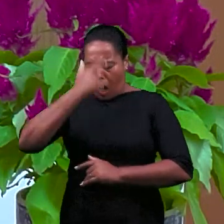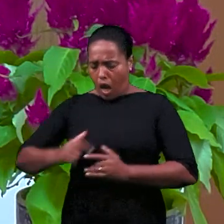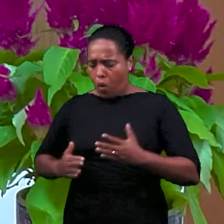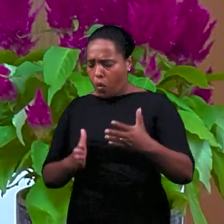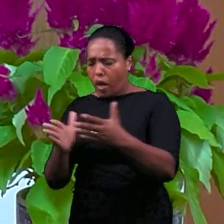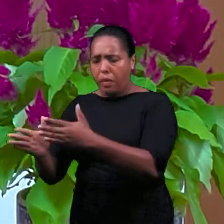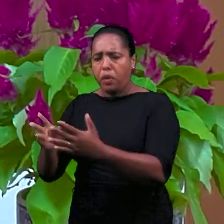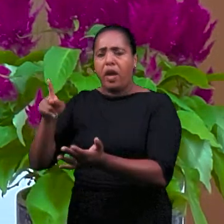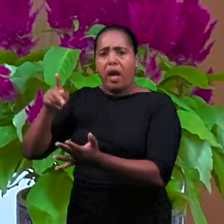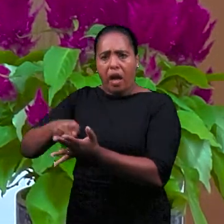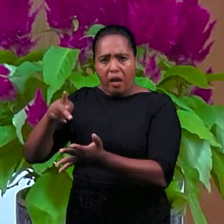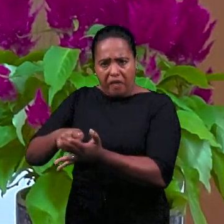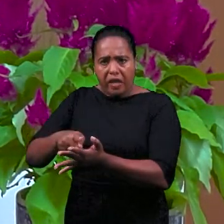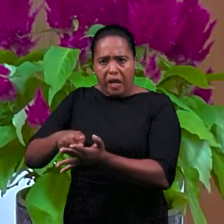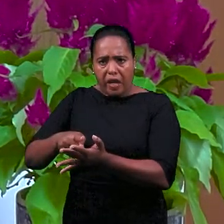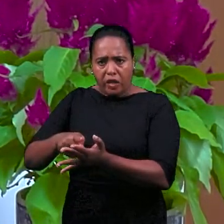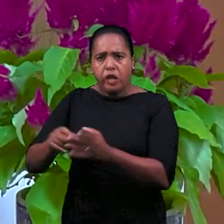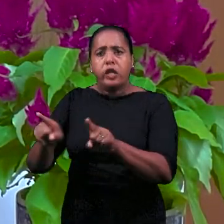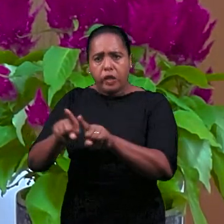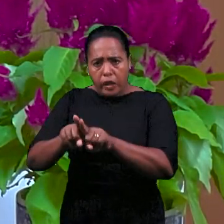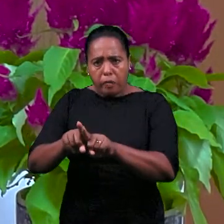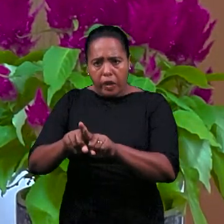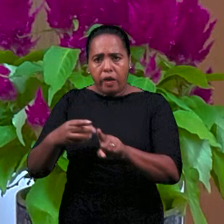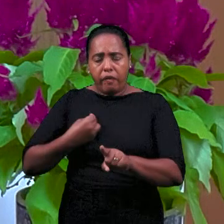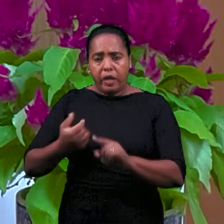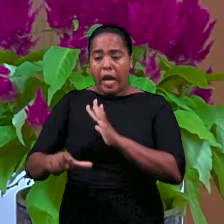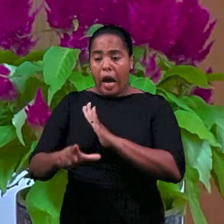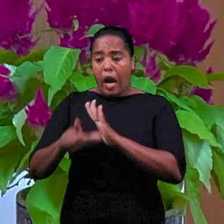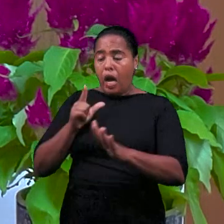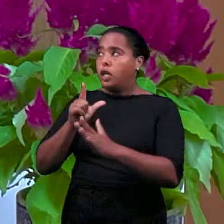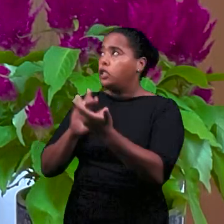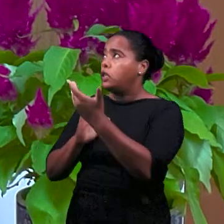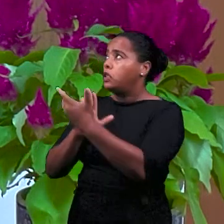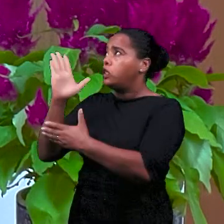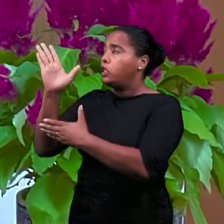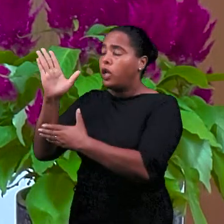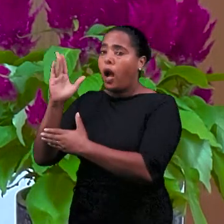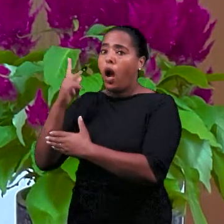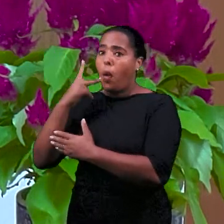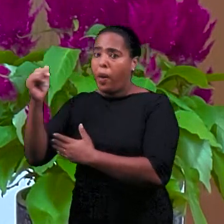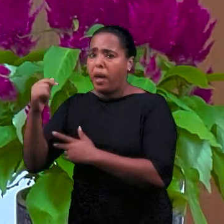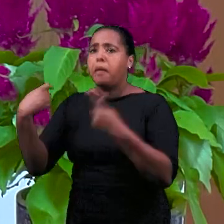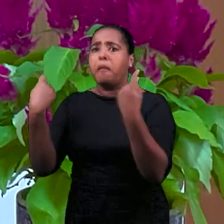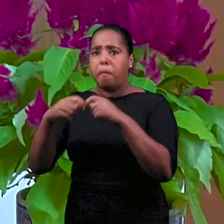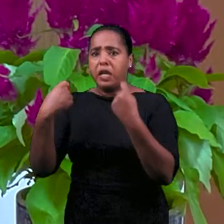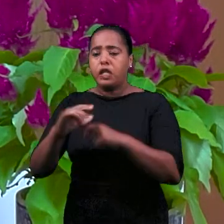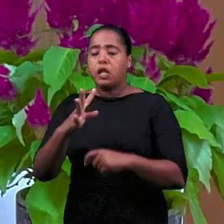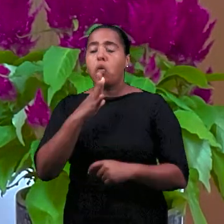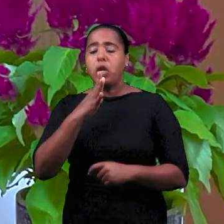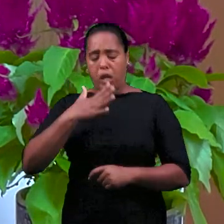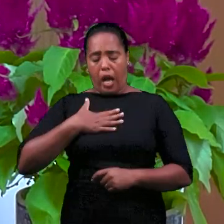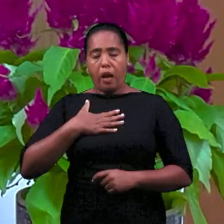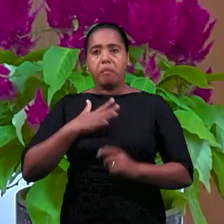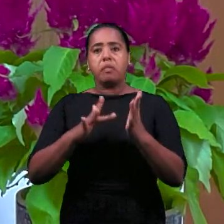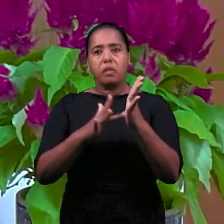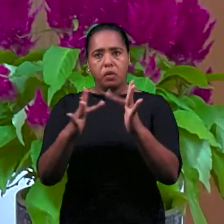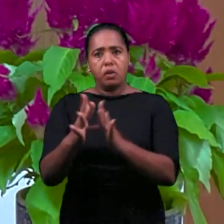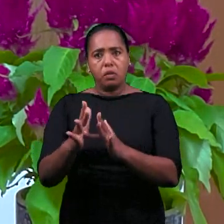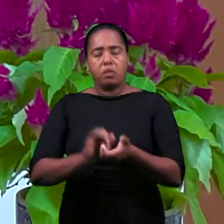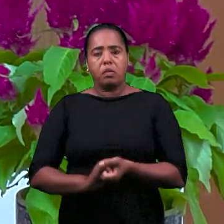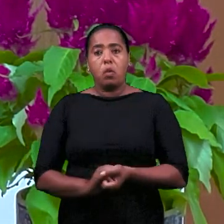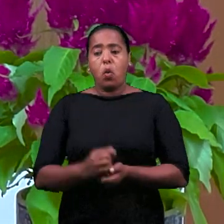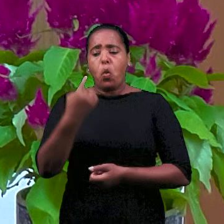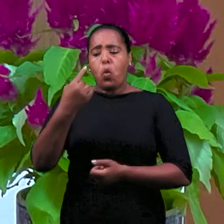никто не приходит к Отцу, как только через меня. Итак, посмотрите, возлюбленные, остается только одна